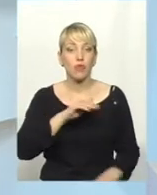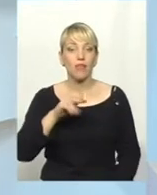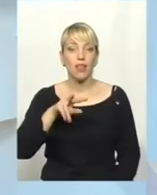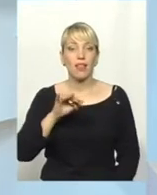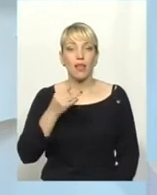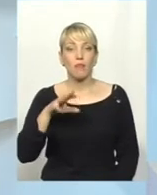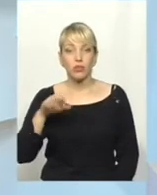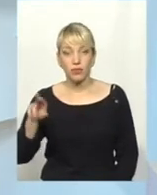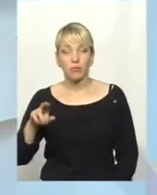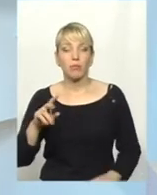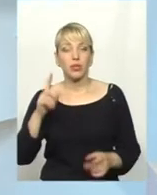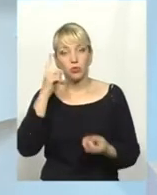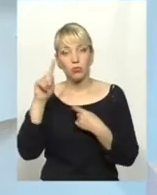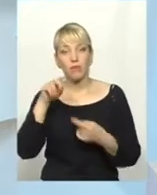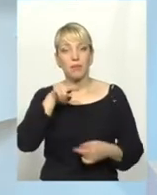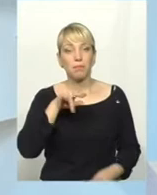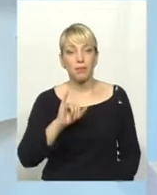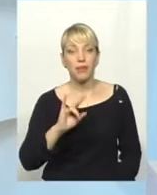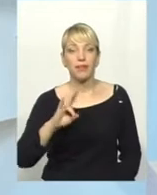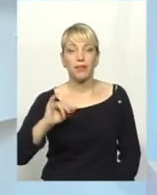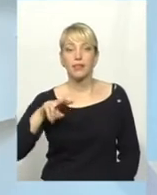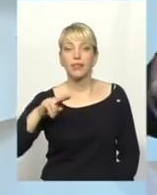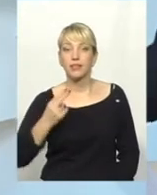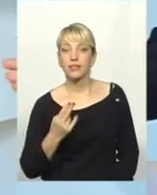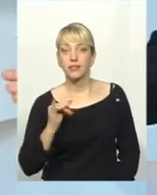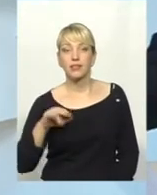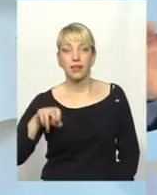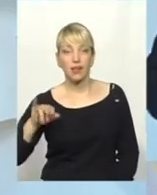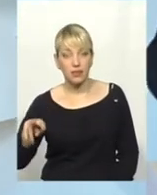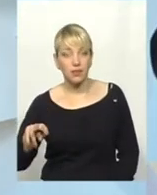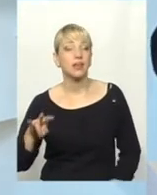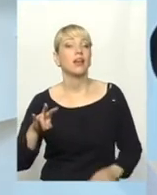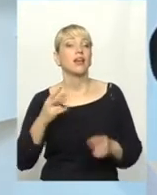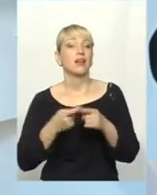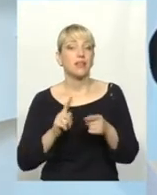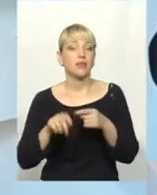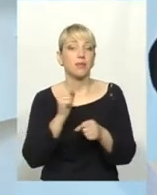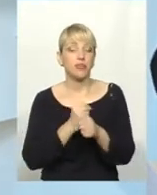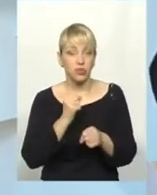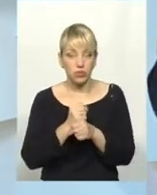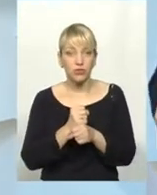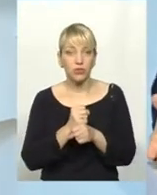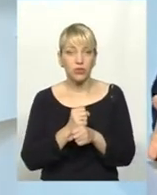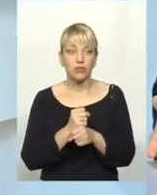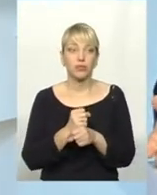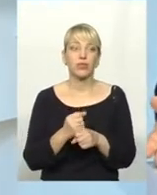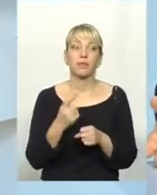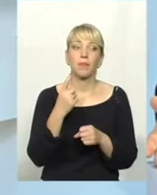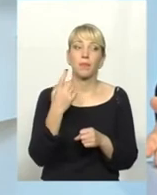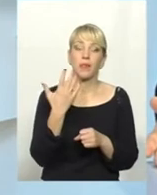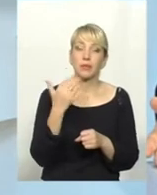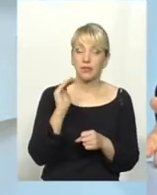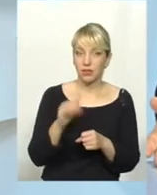в 30-х роках. І пініцилін робив, він зараз того не робить, робив чудеса. 5 тисяч